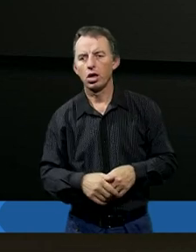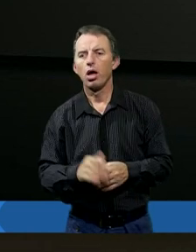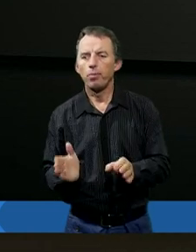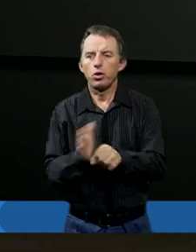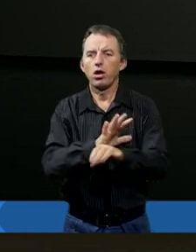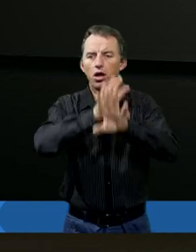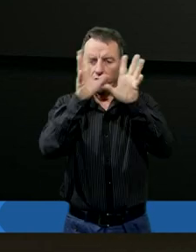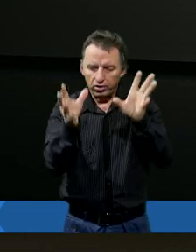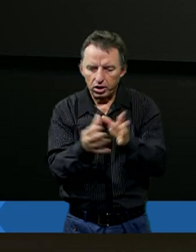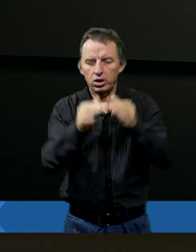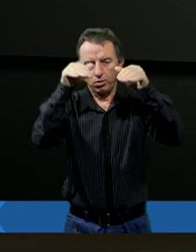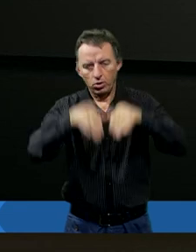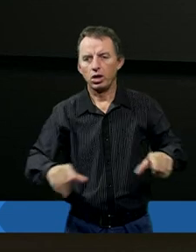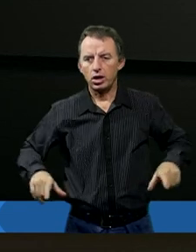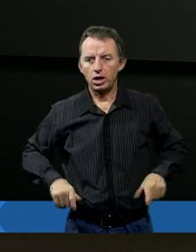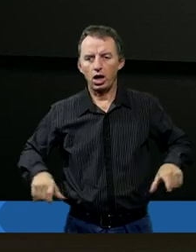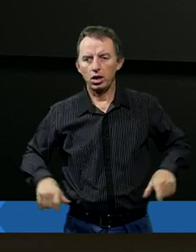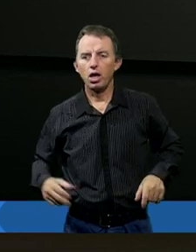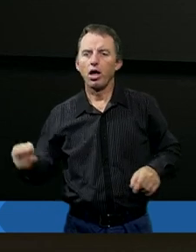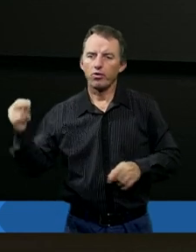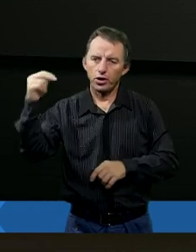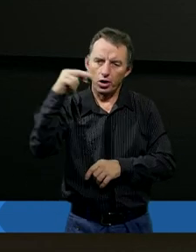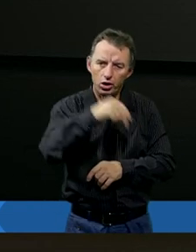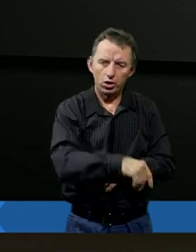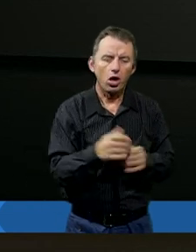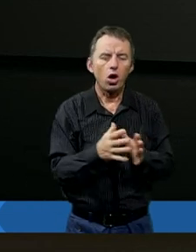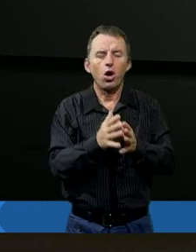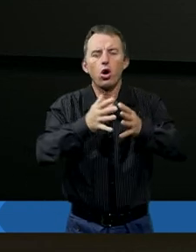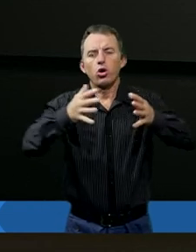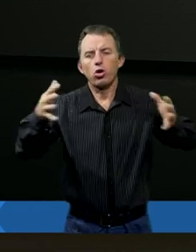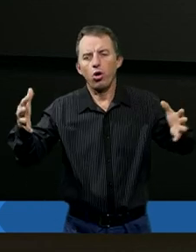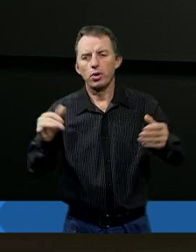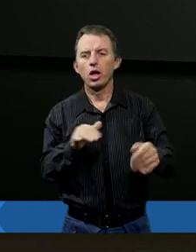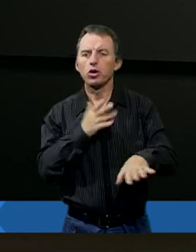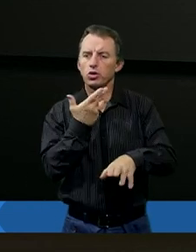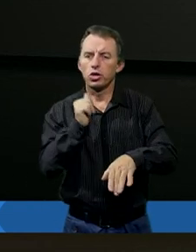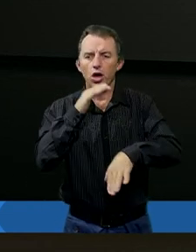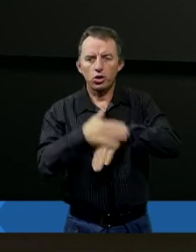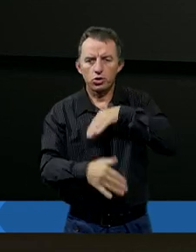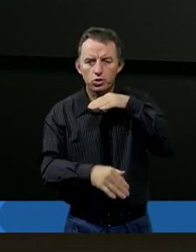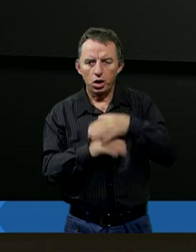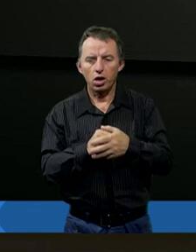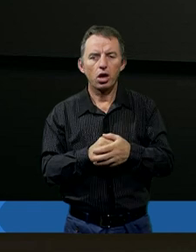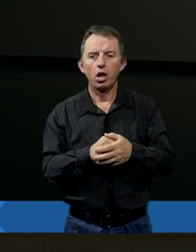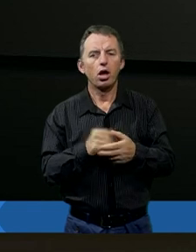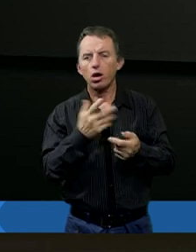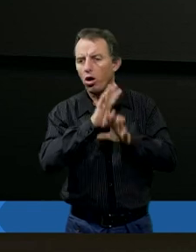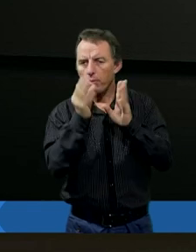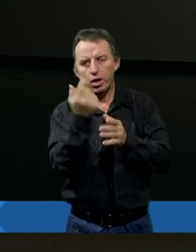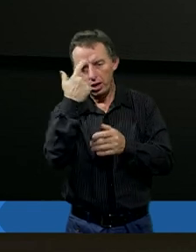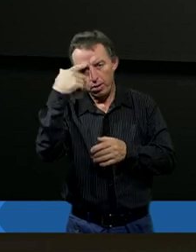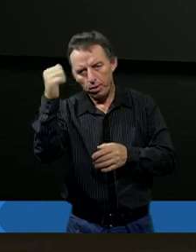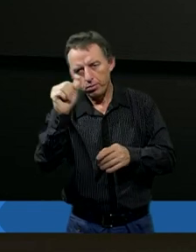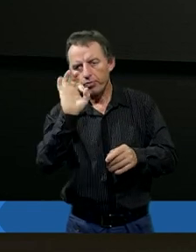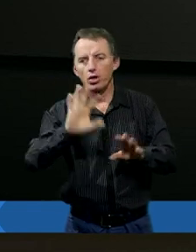wszyscy mogliby mu zazdrościć. I przychodzi faktycznie też ogromne nieszczęście, ale zobaczcie, on kompletnie nie pamięta